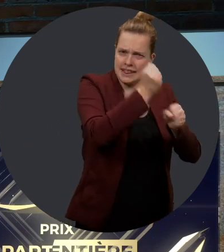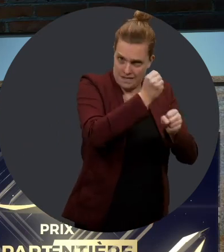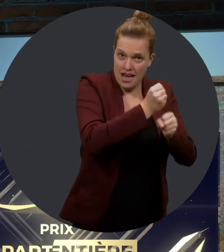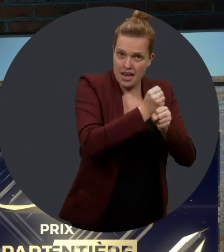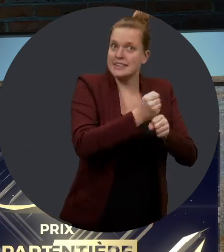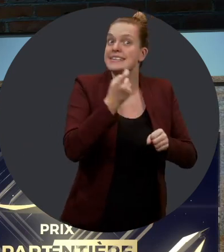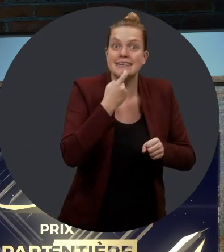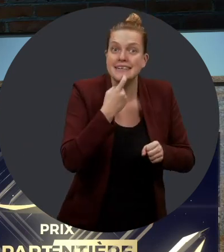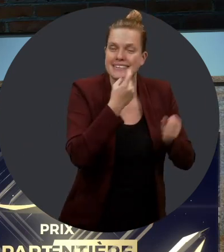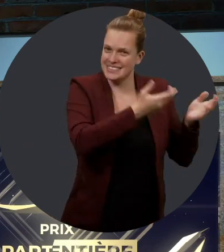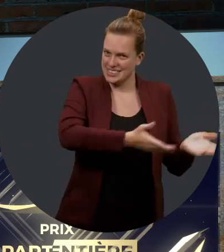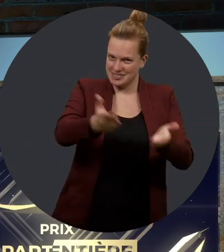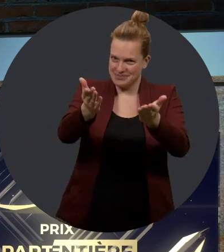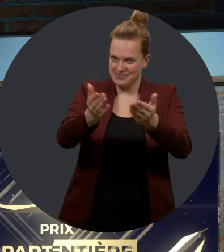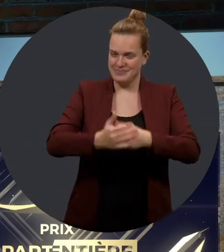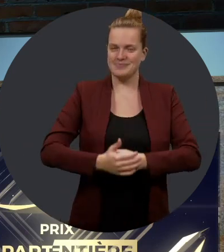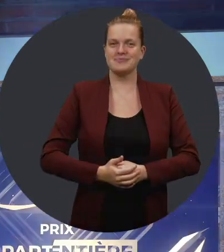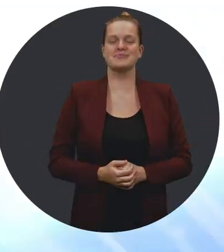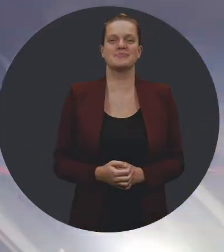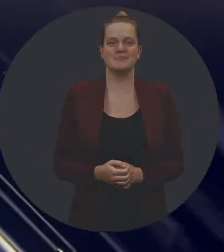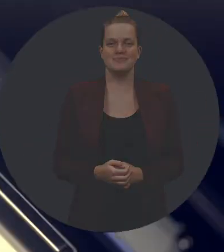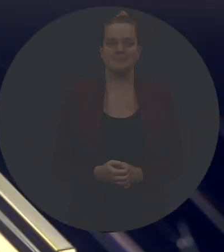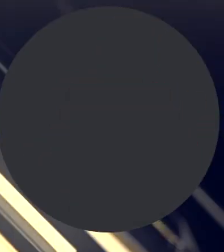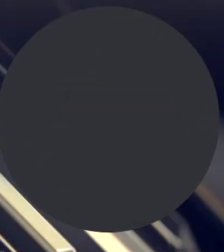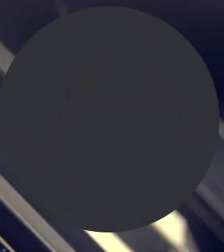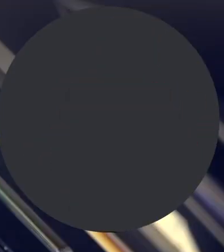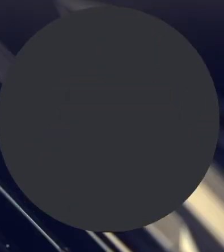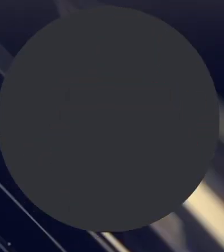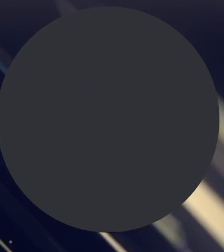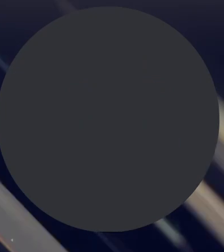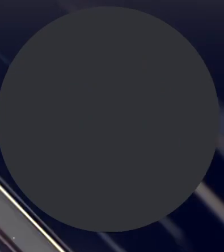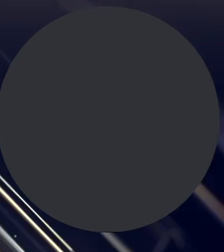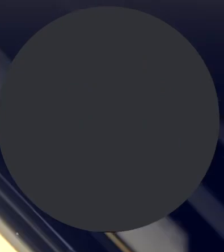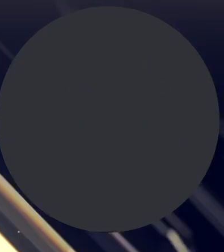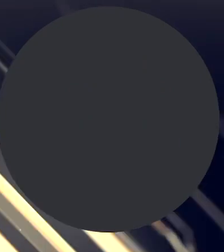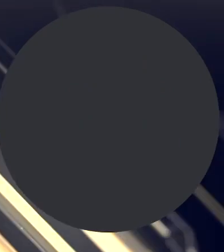de personnes handicapées » sont… Agence SAT